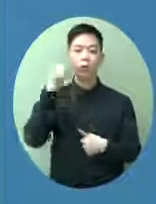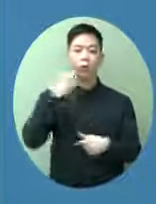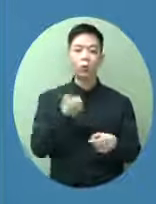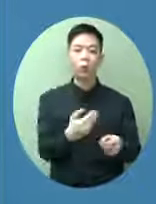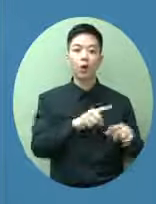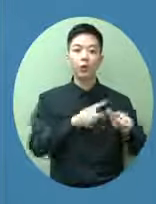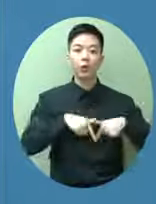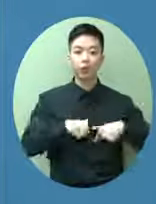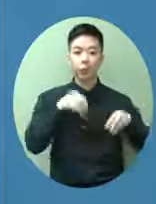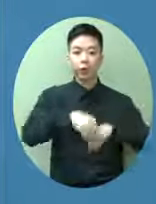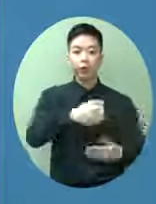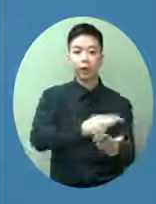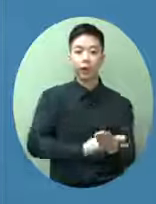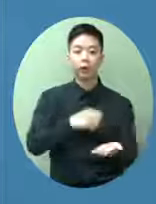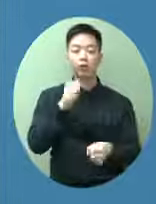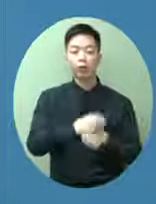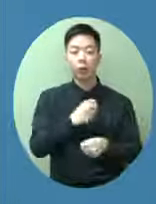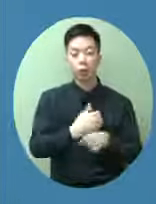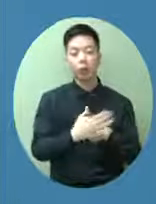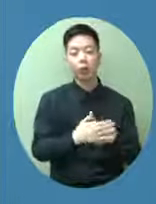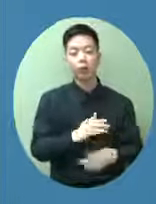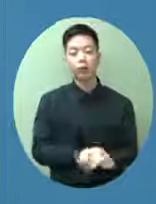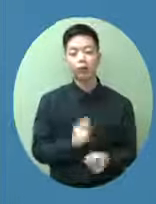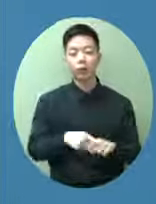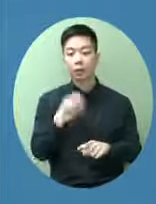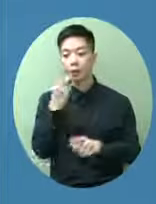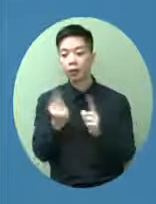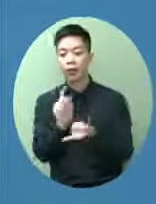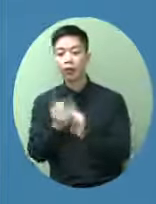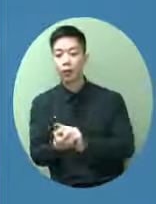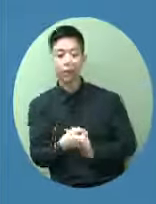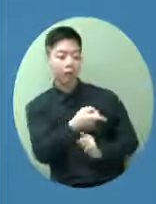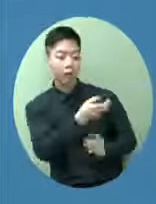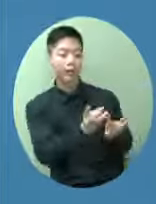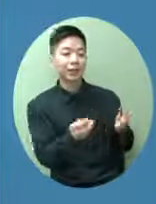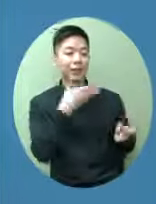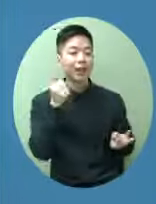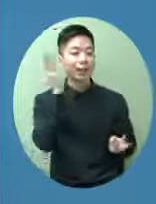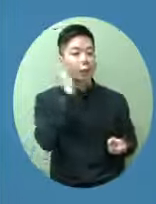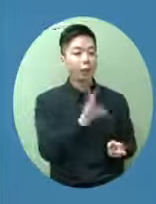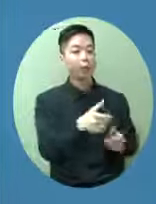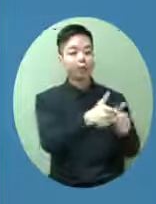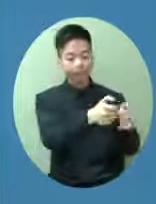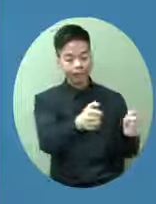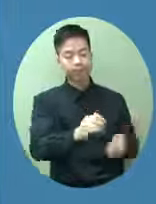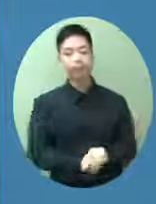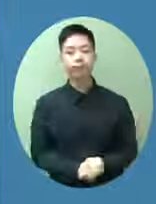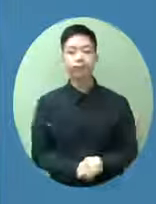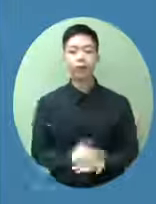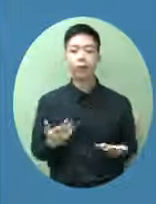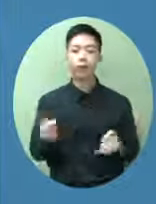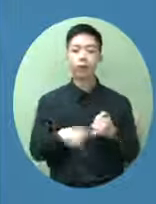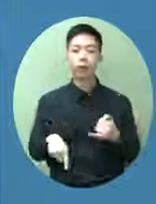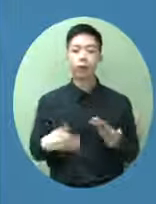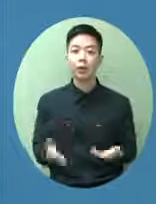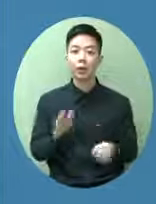妥當一些所以在這裏都代表香港市民感謝這間酒店最後現在仍然是東京奧